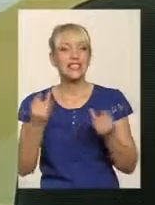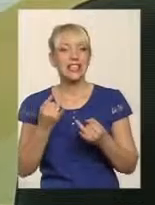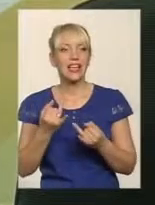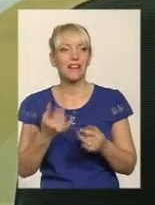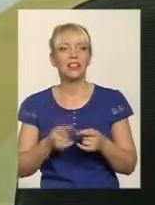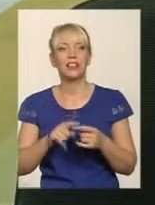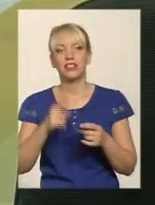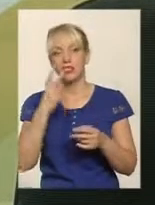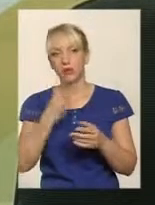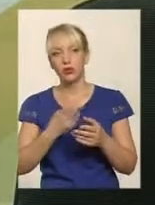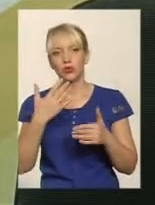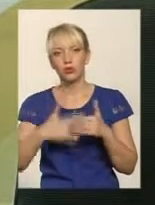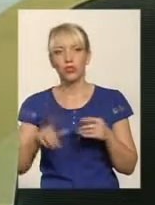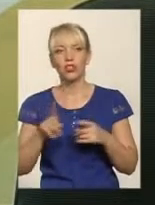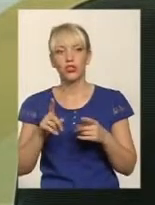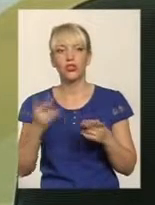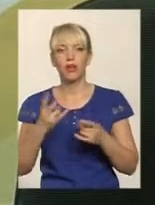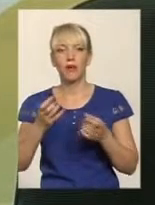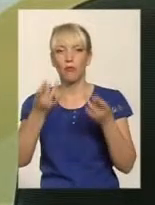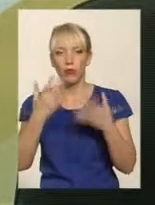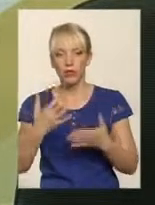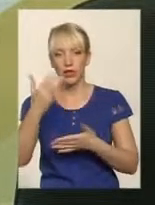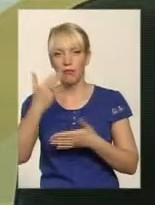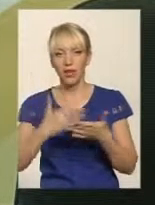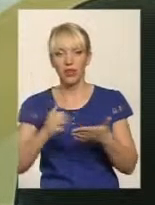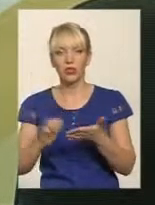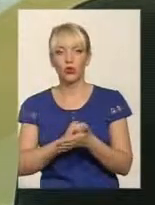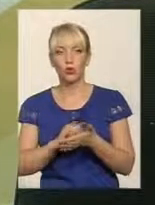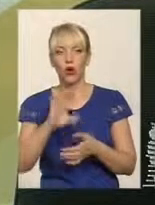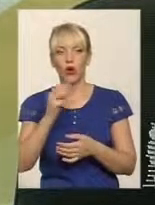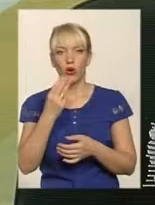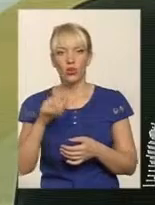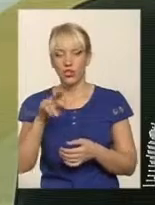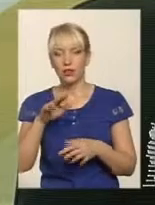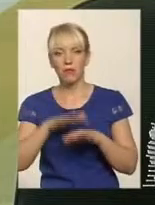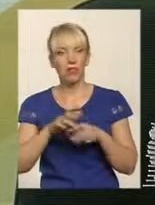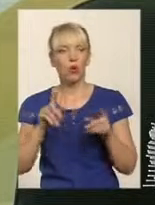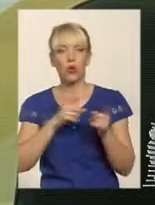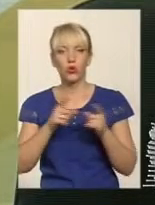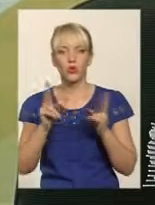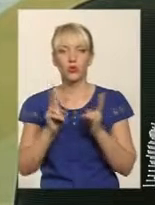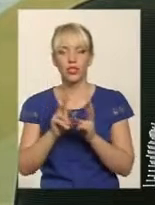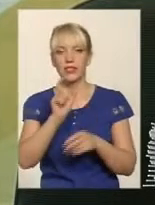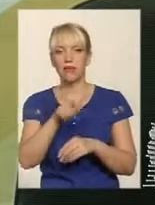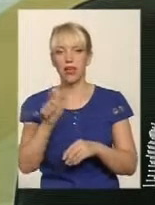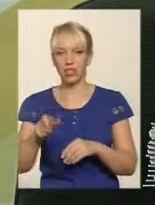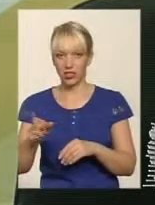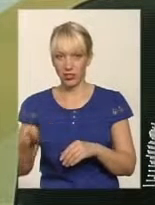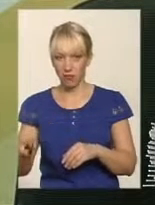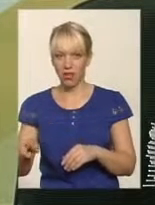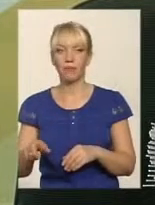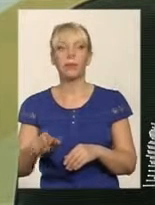що абсолютно простий, зрозумілий, доступний перелік документів. ОСББ готовий також зустрічатися безпосередньо з мешканцями, з